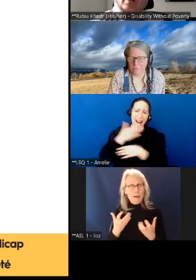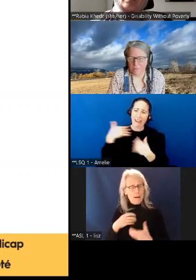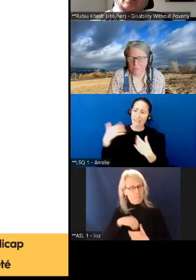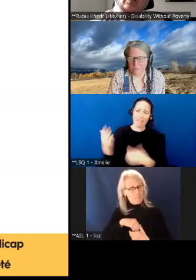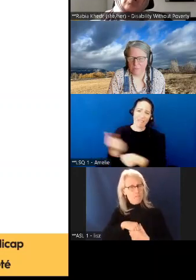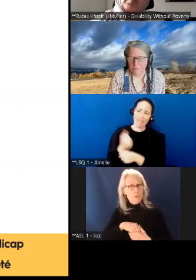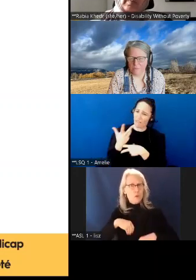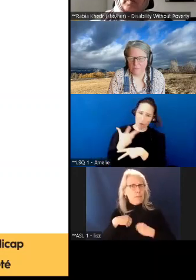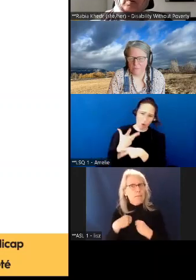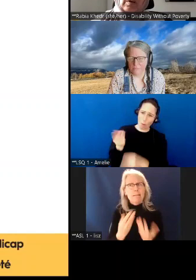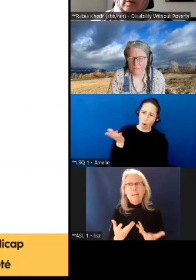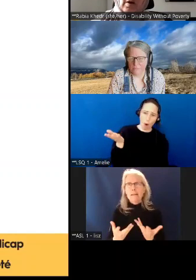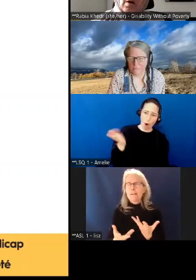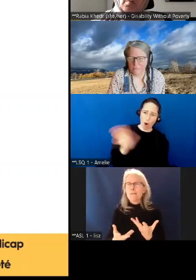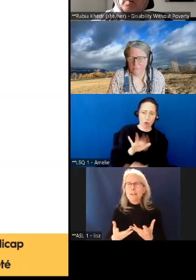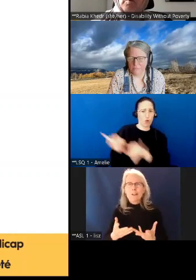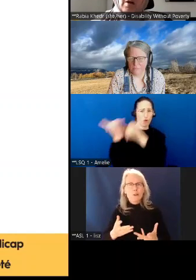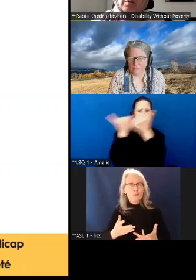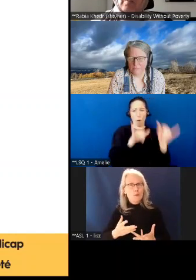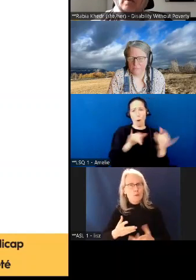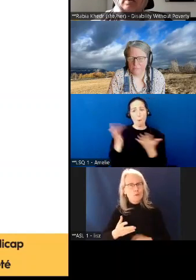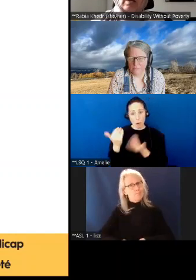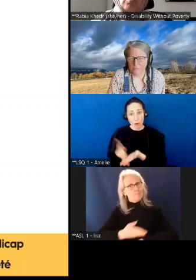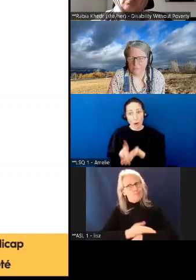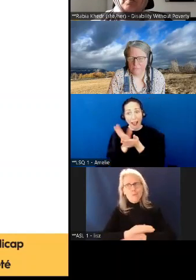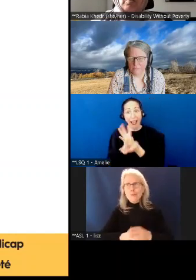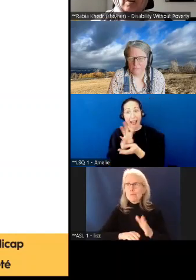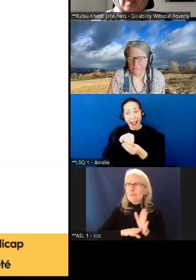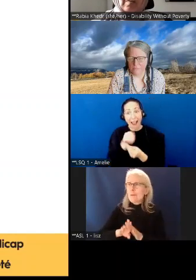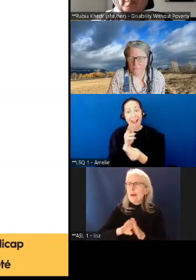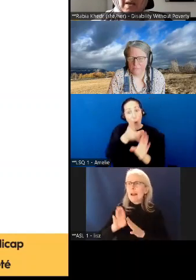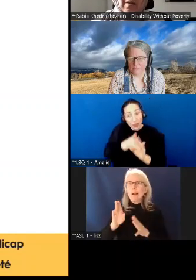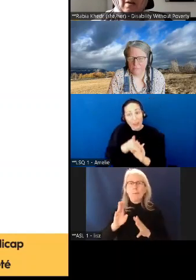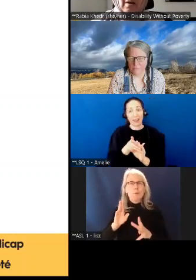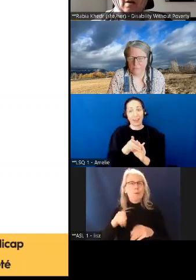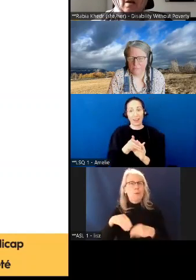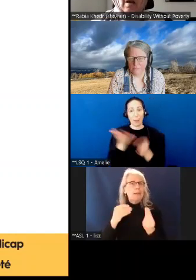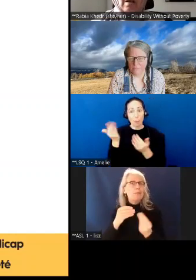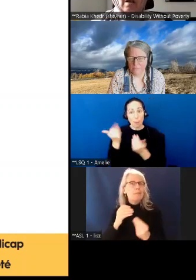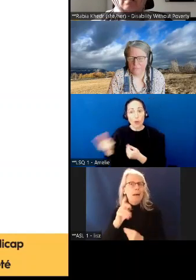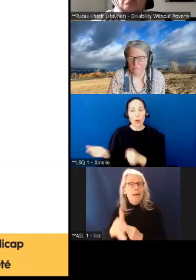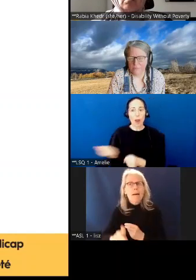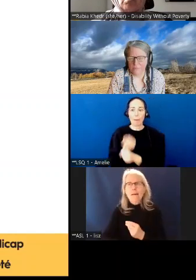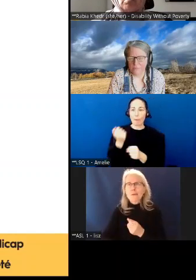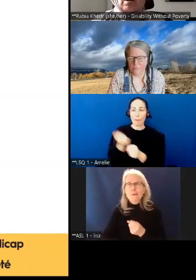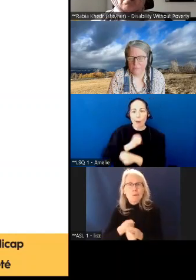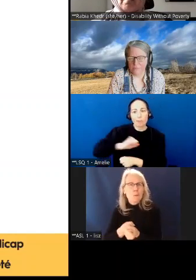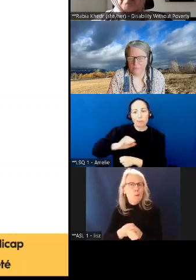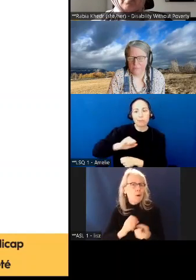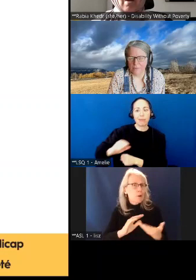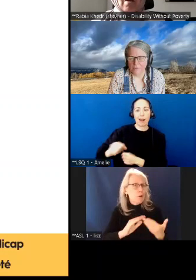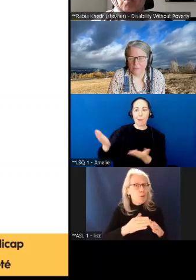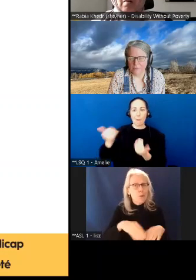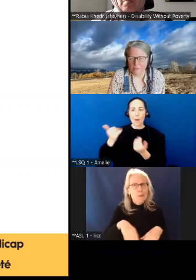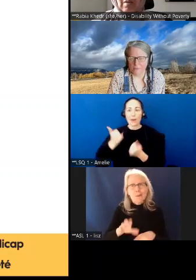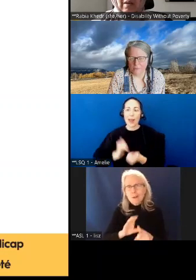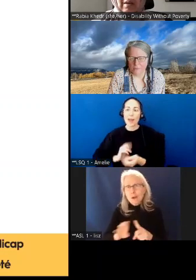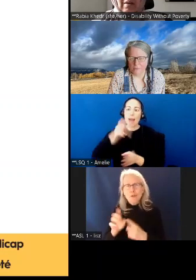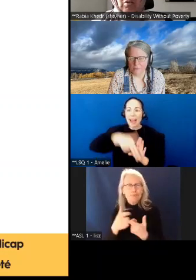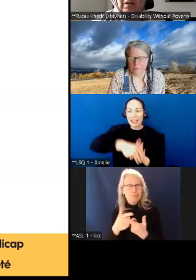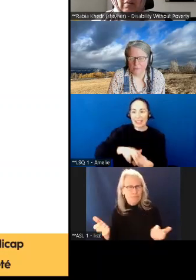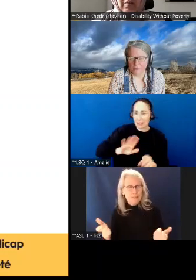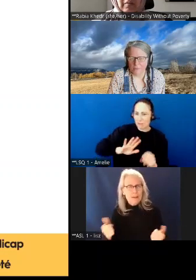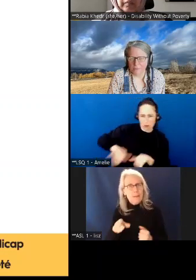monde a un besoin de contribuer, un besoin d'être productif, un besoin de participer